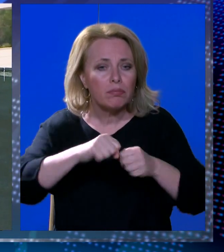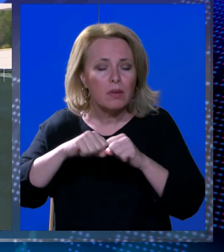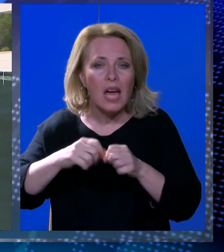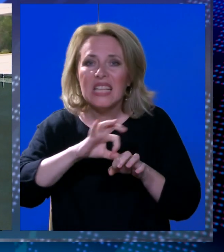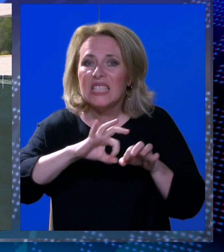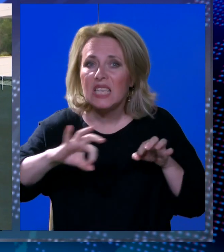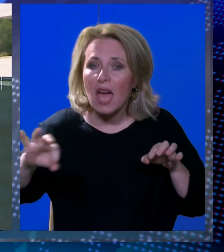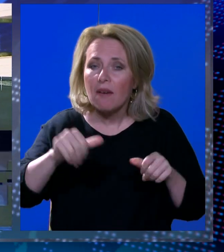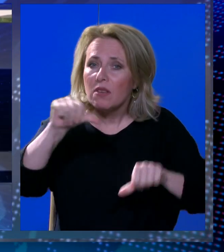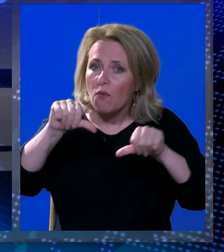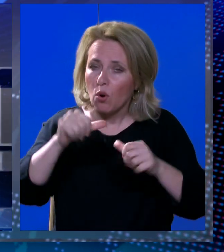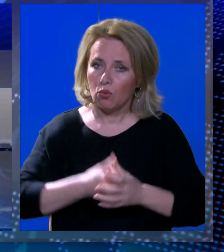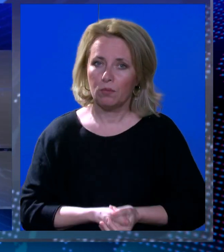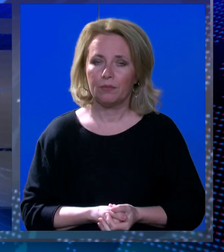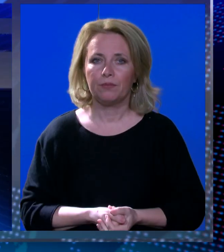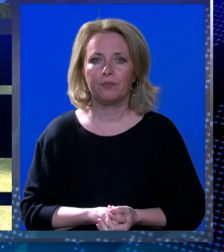stanovnika bez vode.